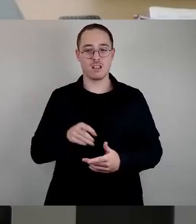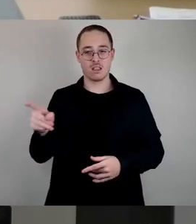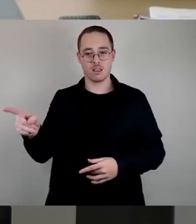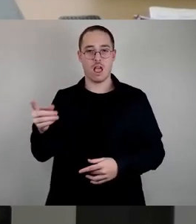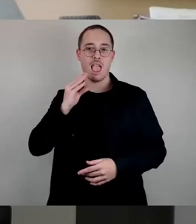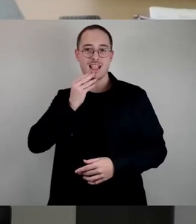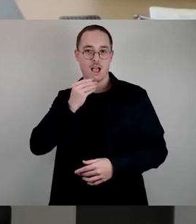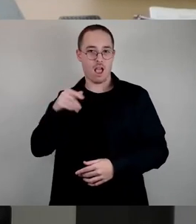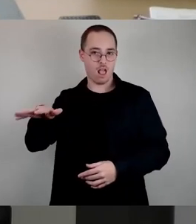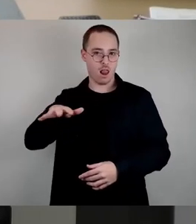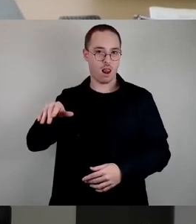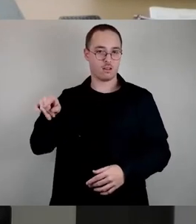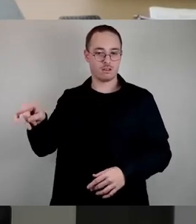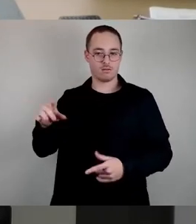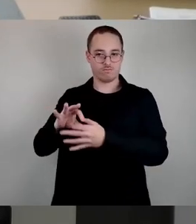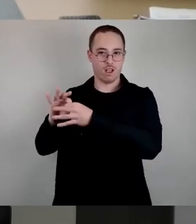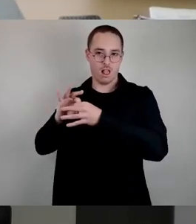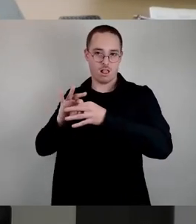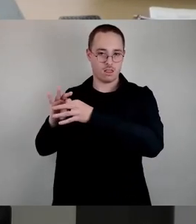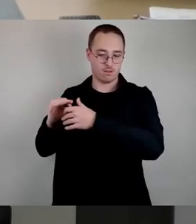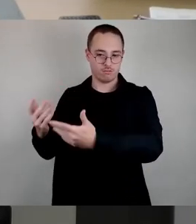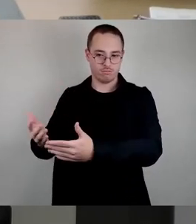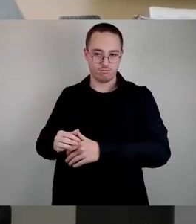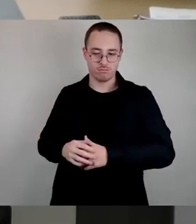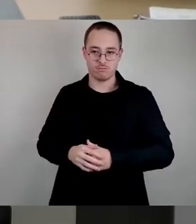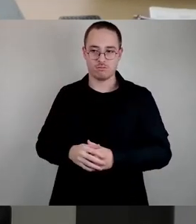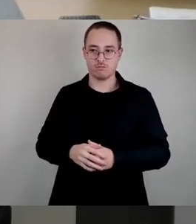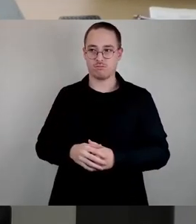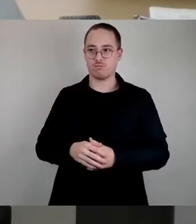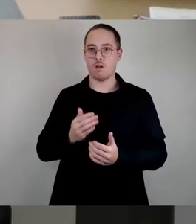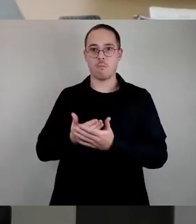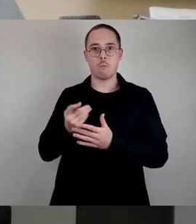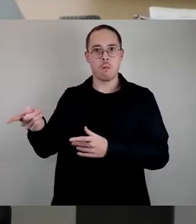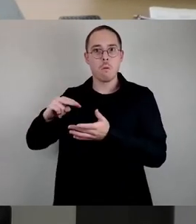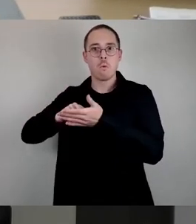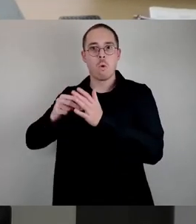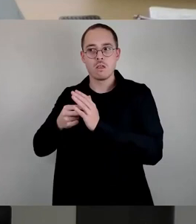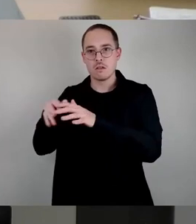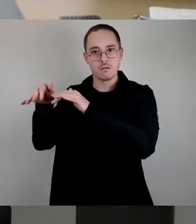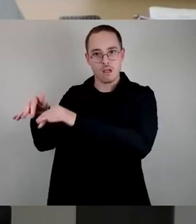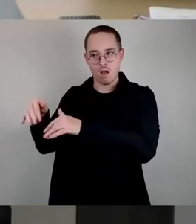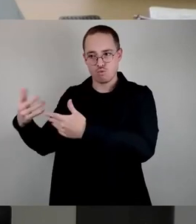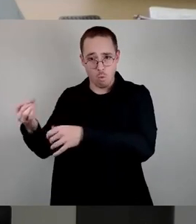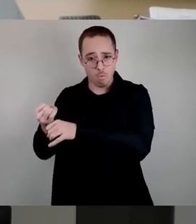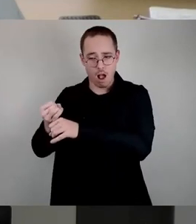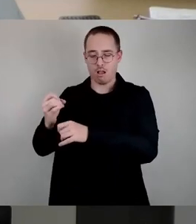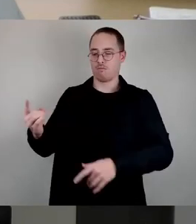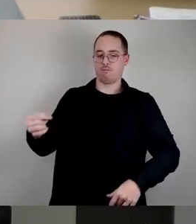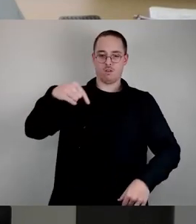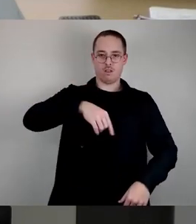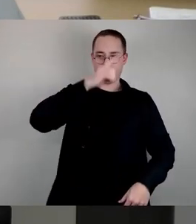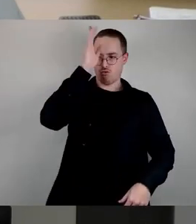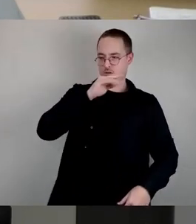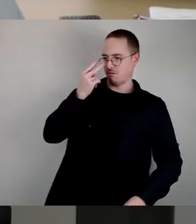der Befragten können gut verstehen, wenn man aufgrund der Politik des Staates Israel etwas gegen Juden hat. 24 Prozent sind unentschlossen